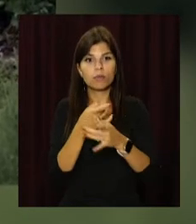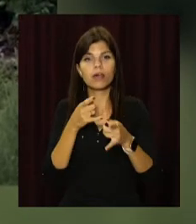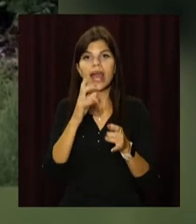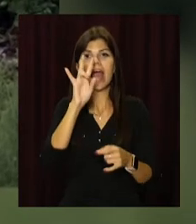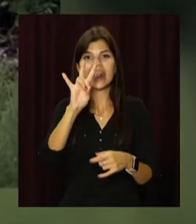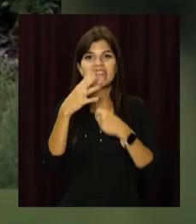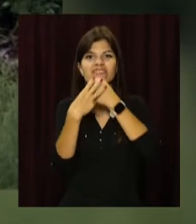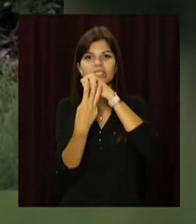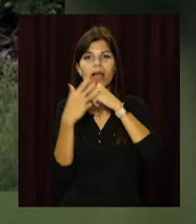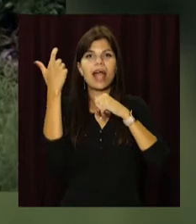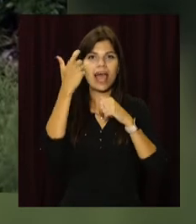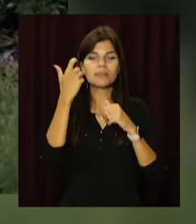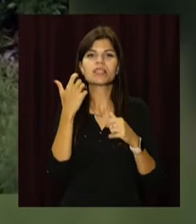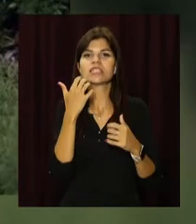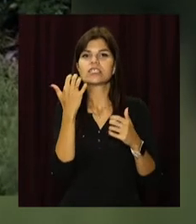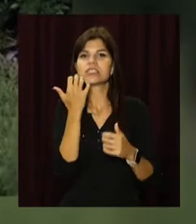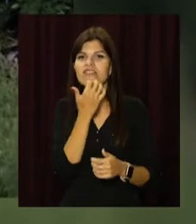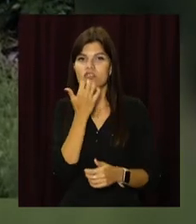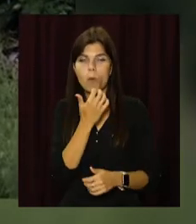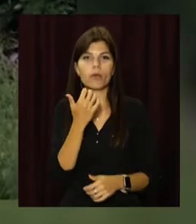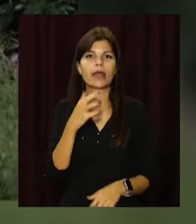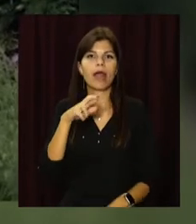М18 Харків-Сімферополь-Ялта.